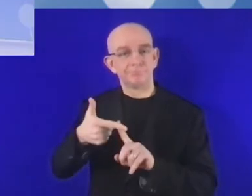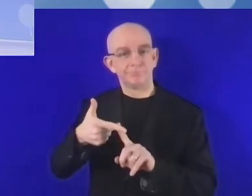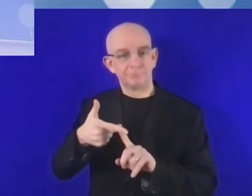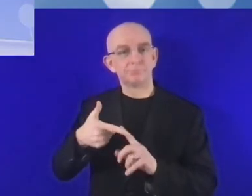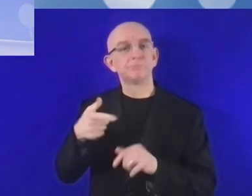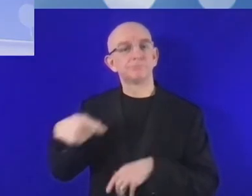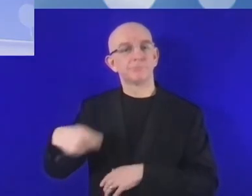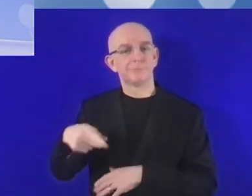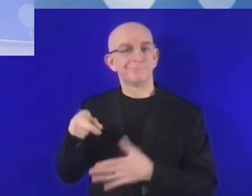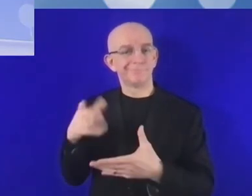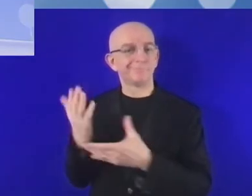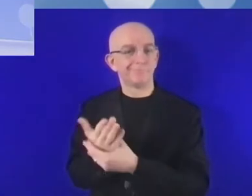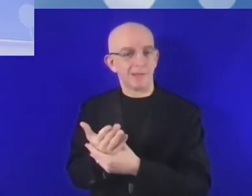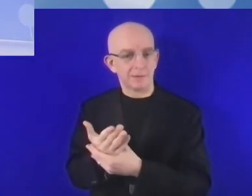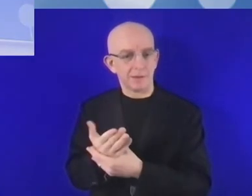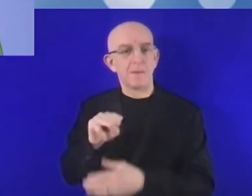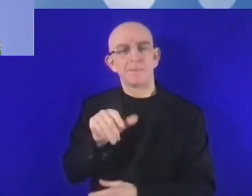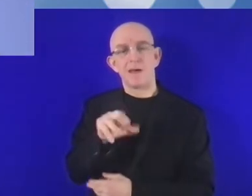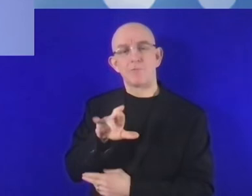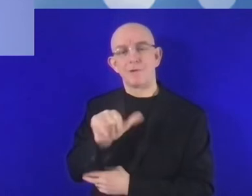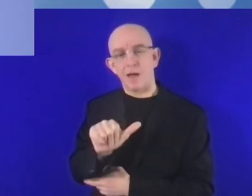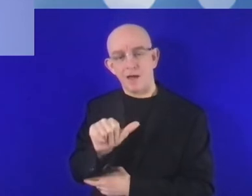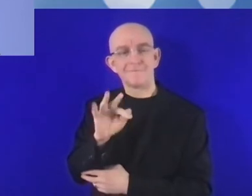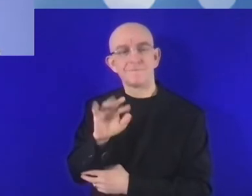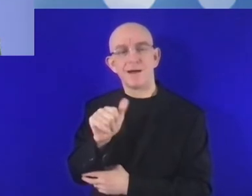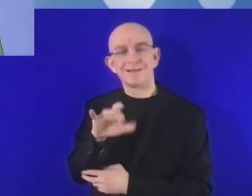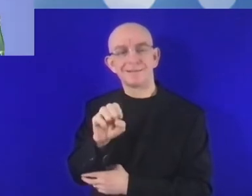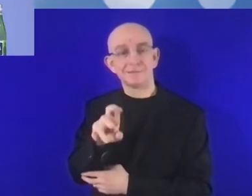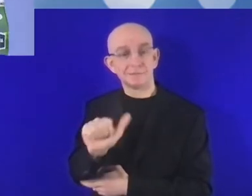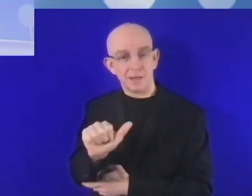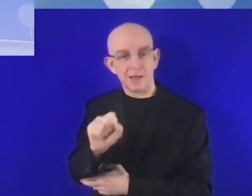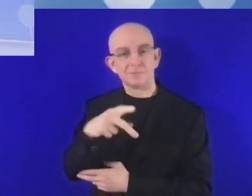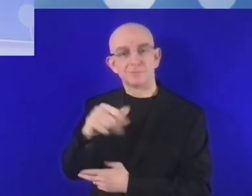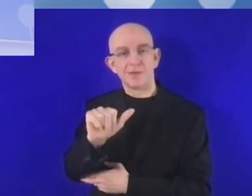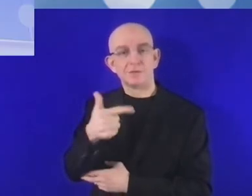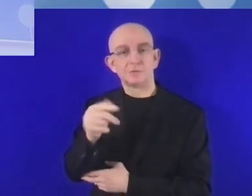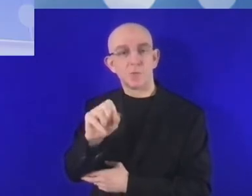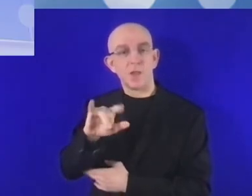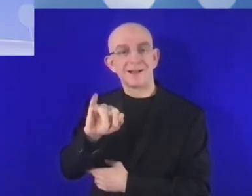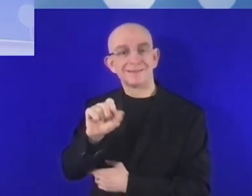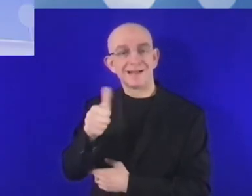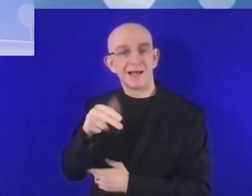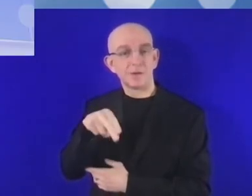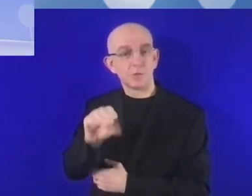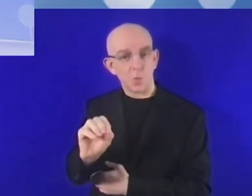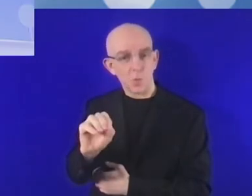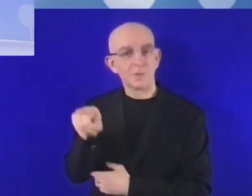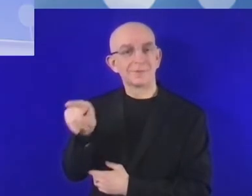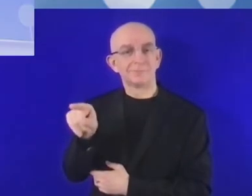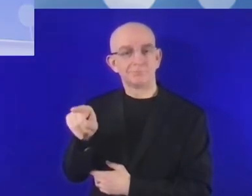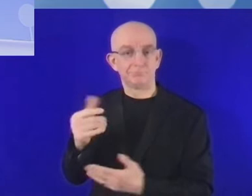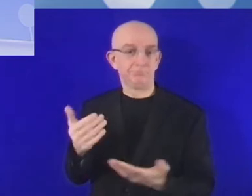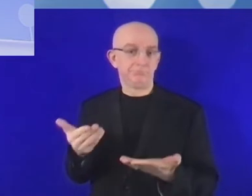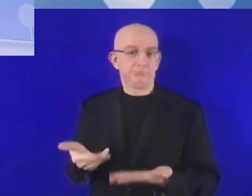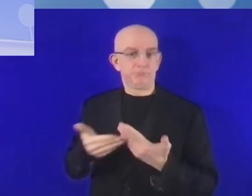Witam również pana Auri Verdiera, ambasadora Francji do spraw technologii cyfrowych. Jak również pana